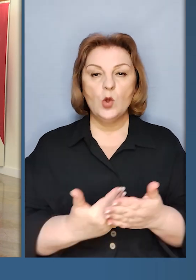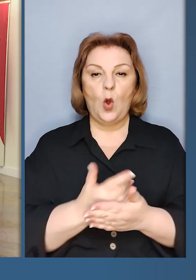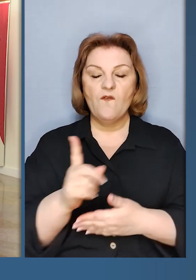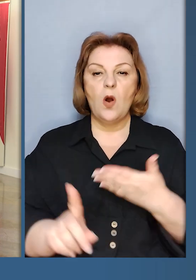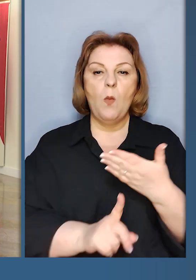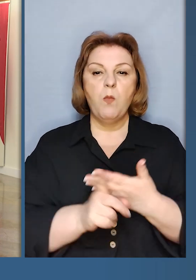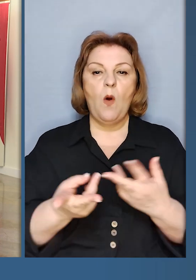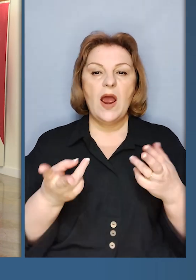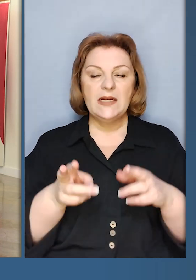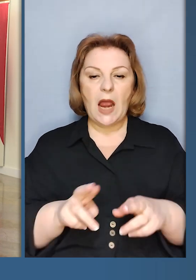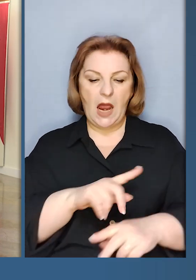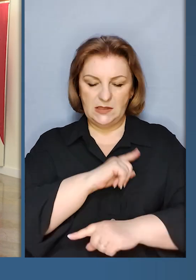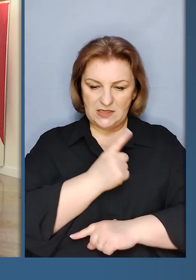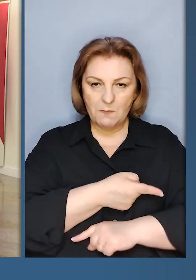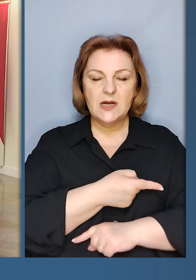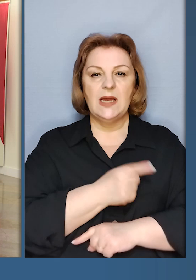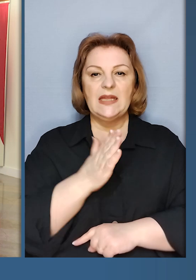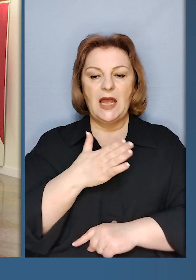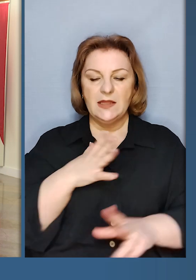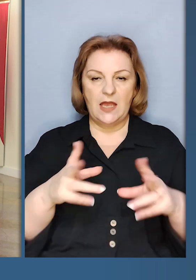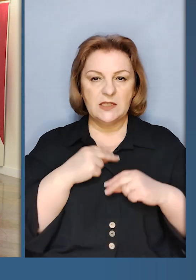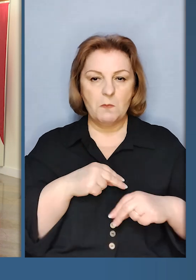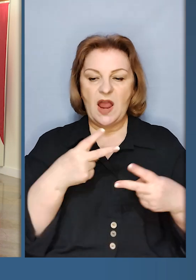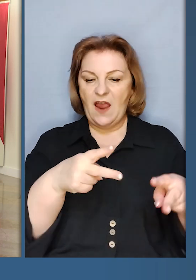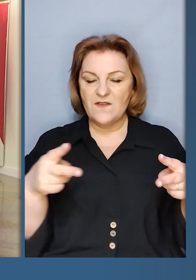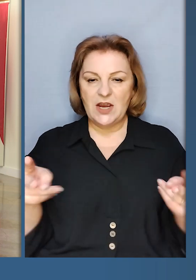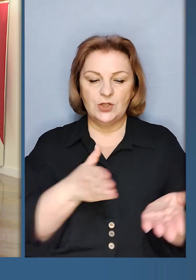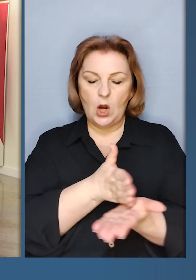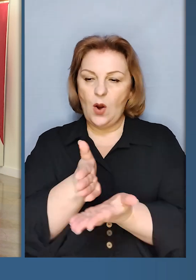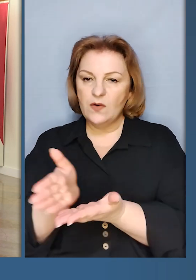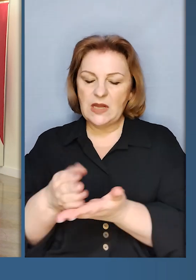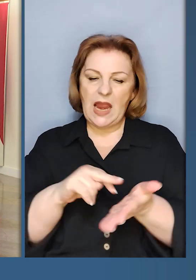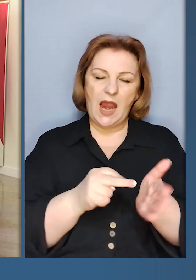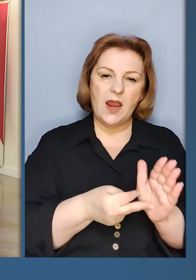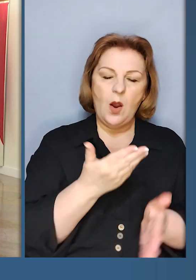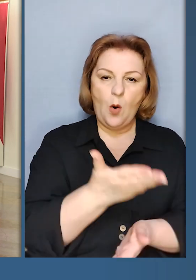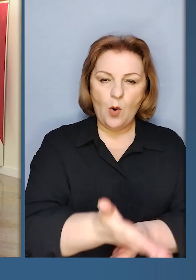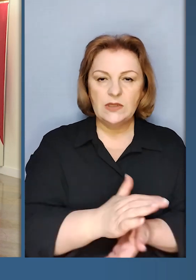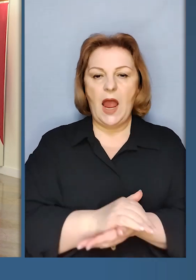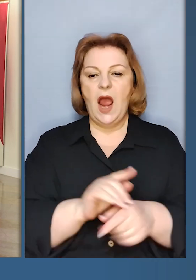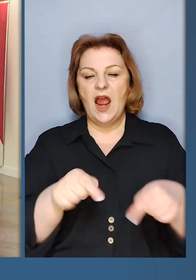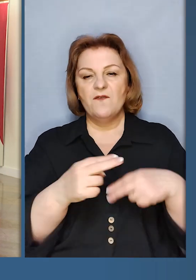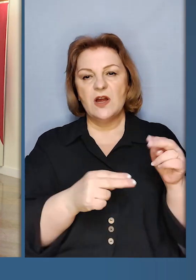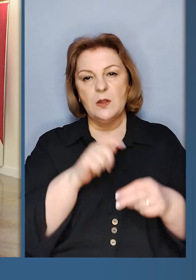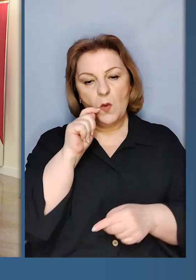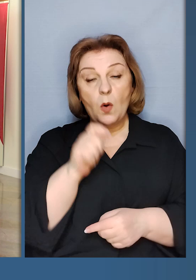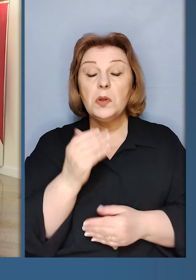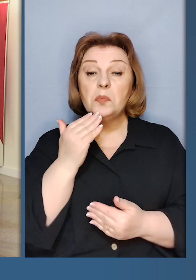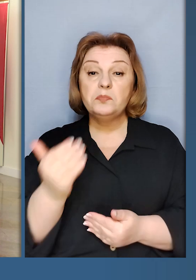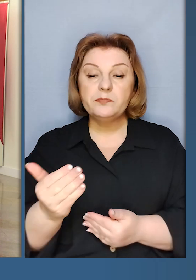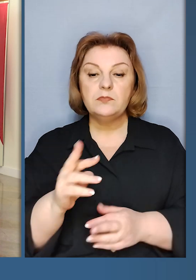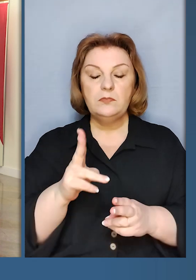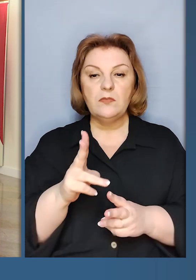також новий початок для зміцнення нашої співпраці в інших галузях, як в економічній, наприклад, при відбудові